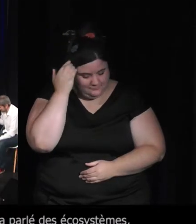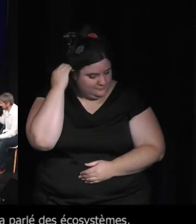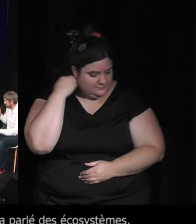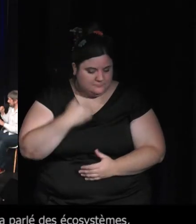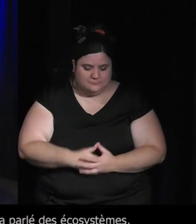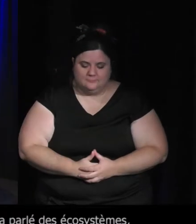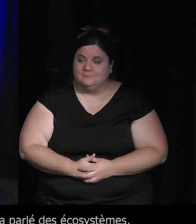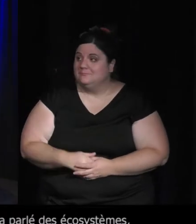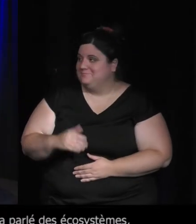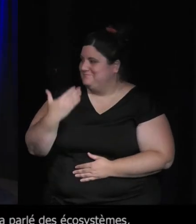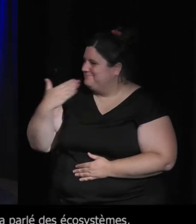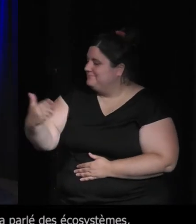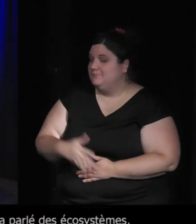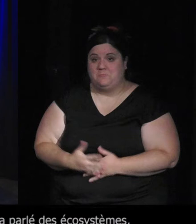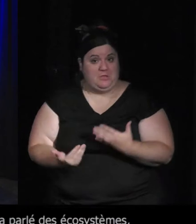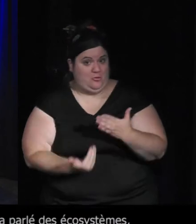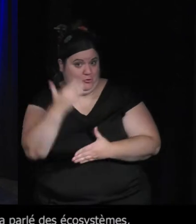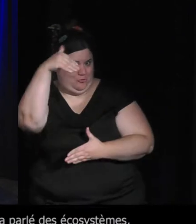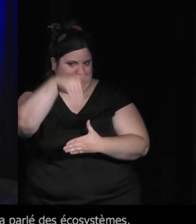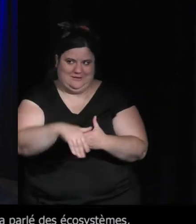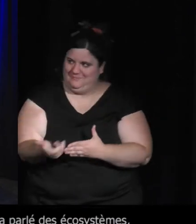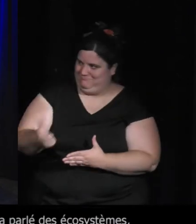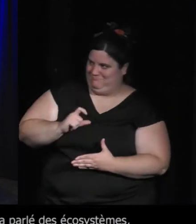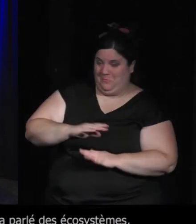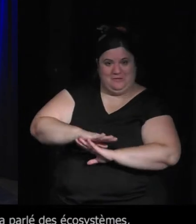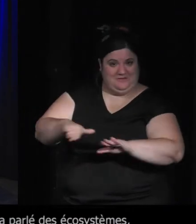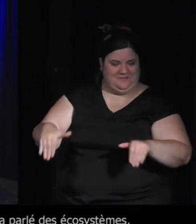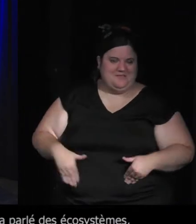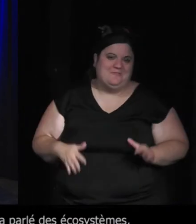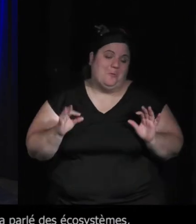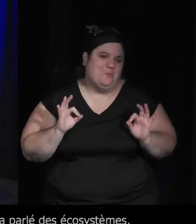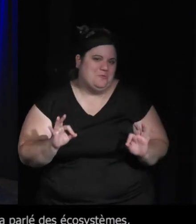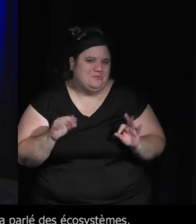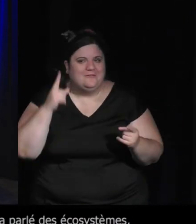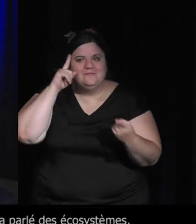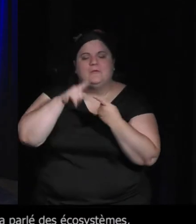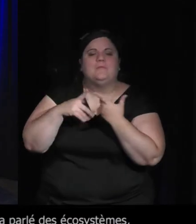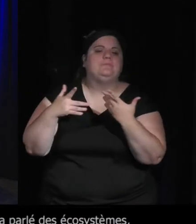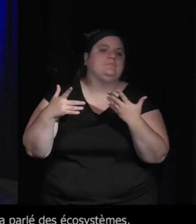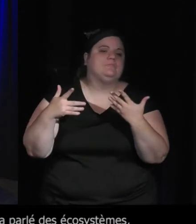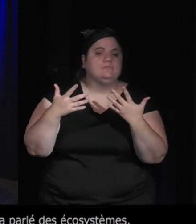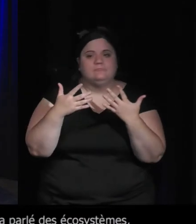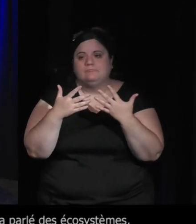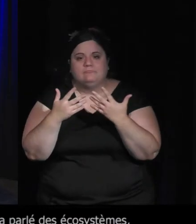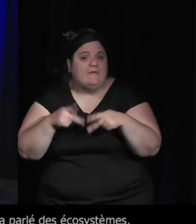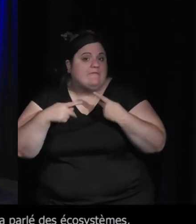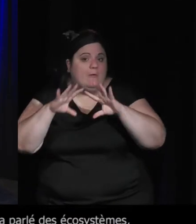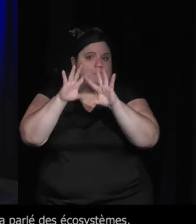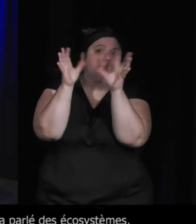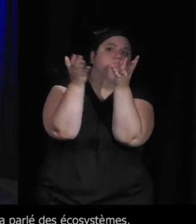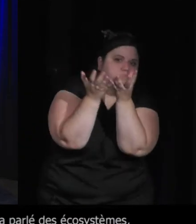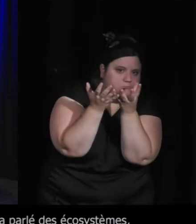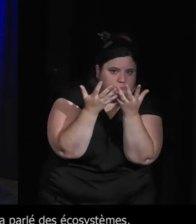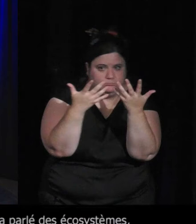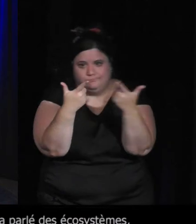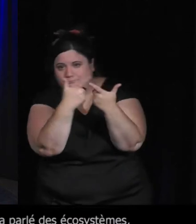J'aime bien terminer cette journée avec finalement on a parlé des écosystèmes de la nature, de la préservation de la